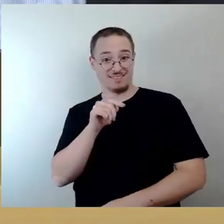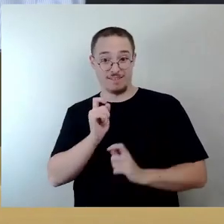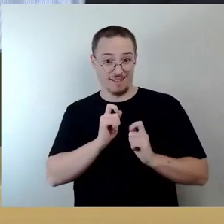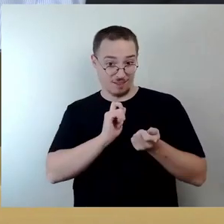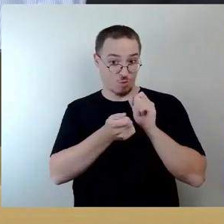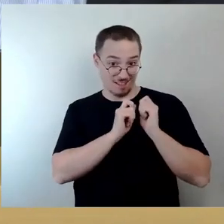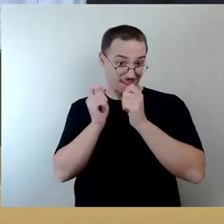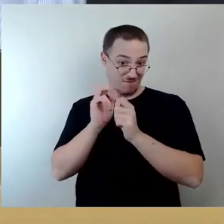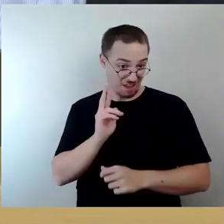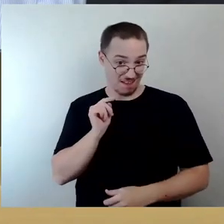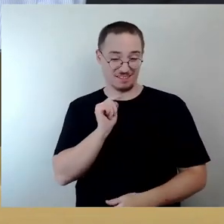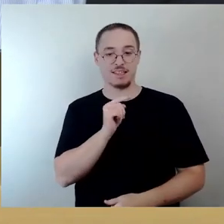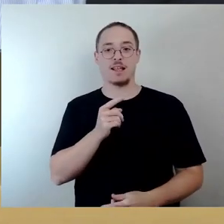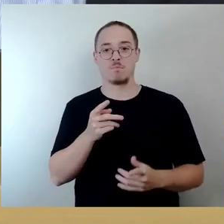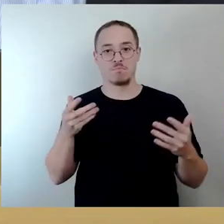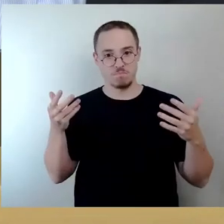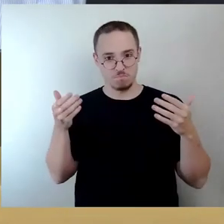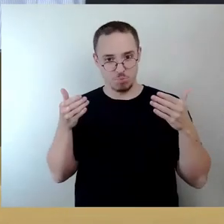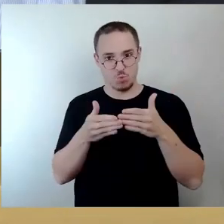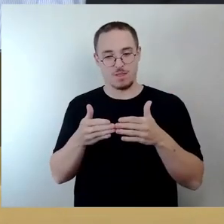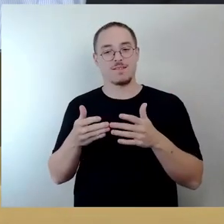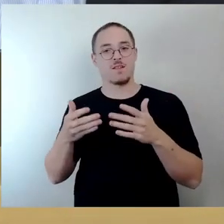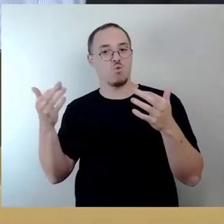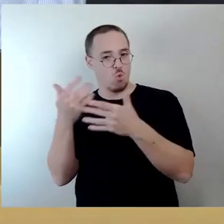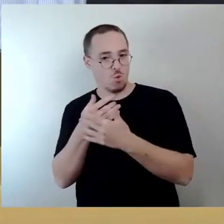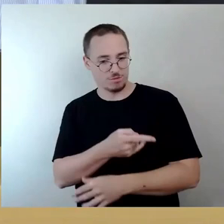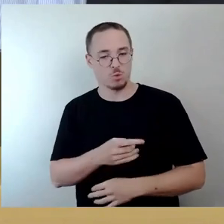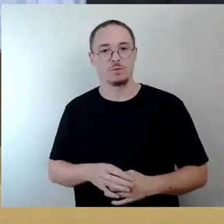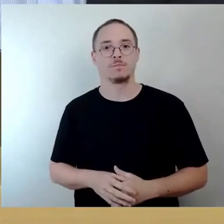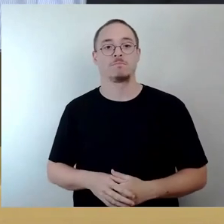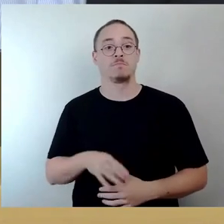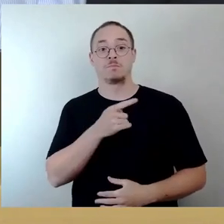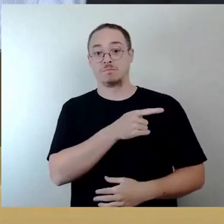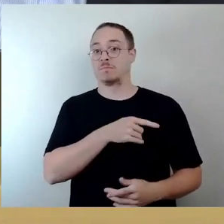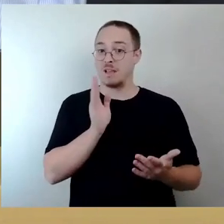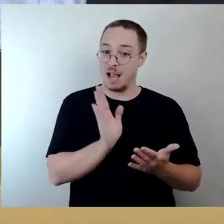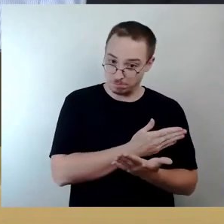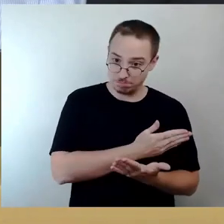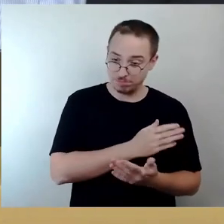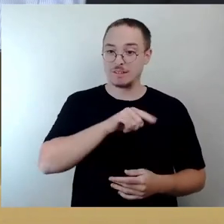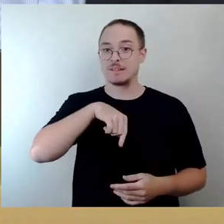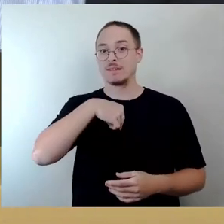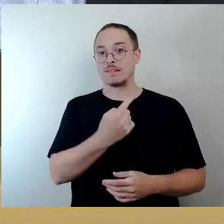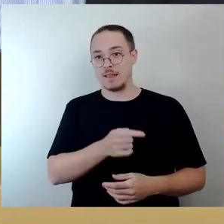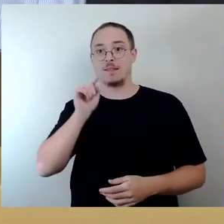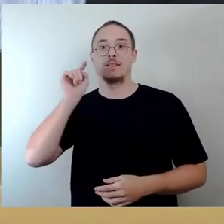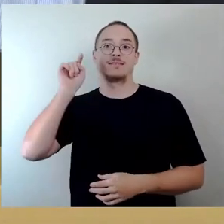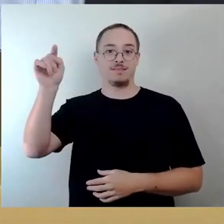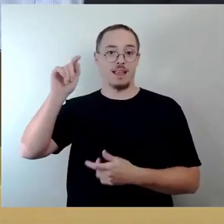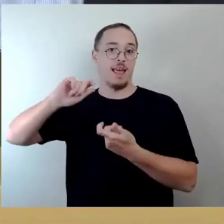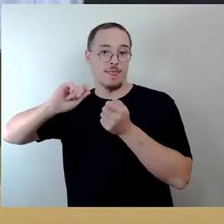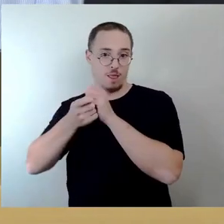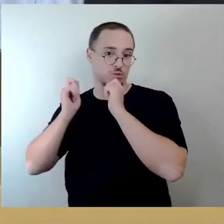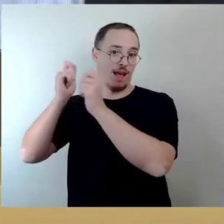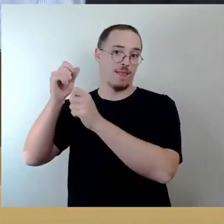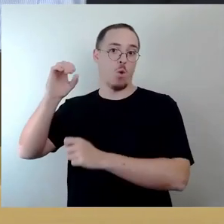geänderten Änderungsantrag des OBs abstimmen. Wenn keine Mehrheit da sein sollte, würde man den Änderungsantrag vom OB